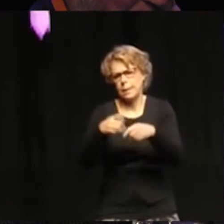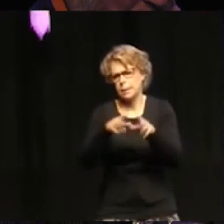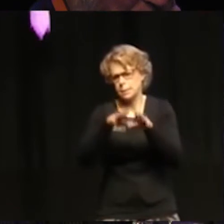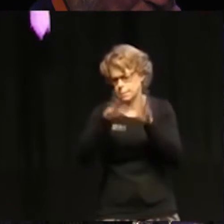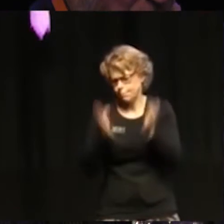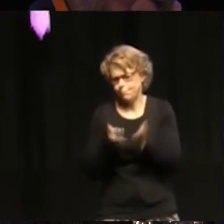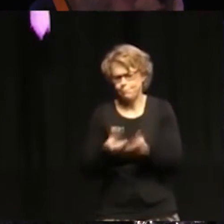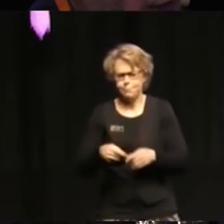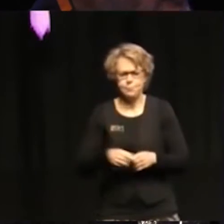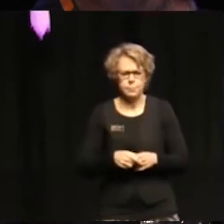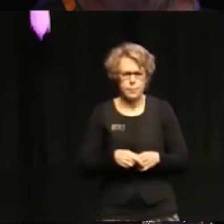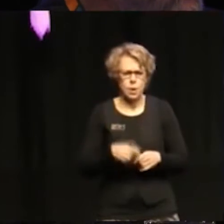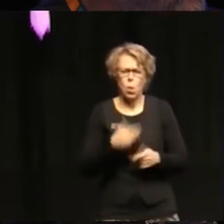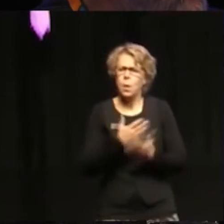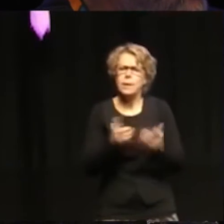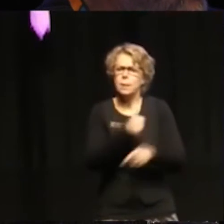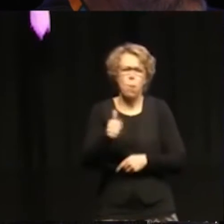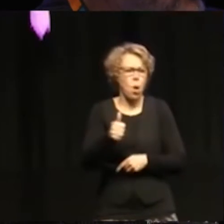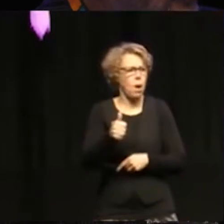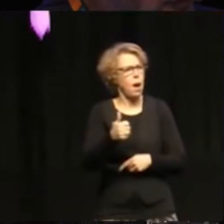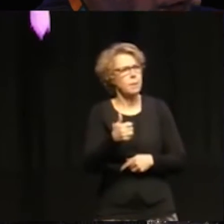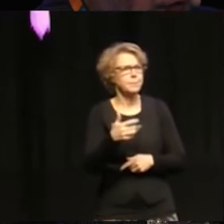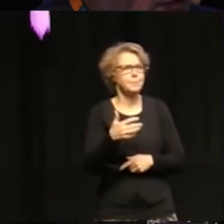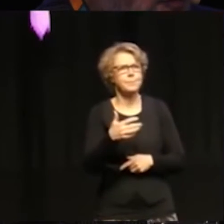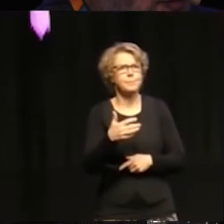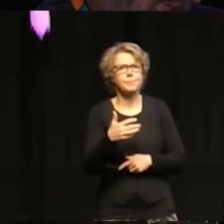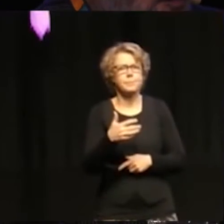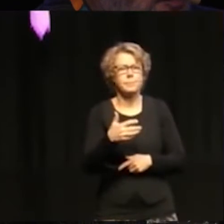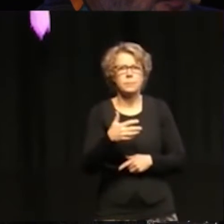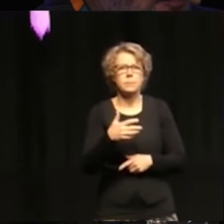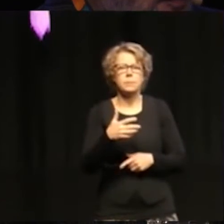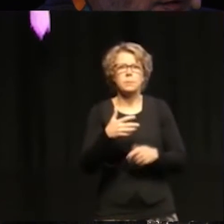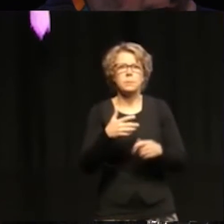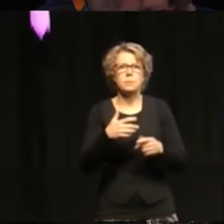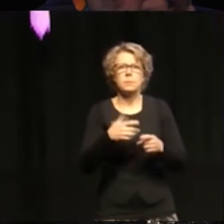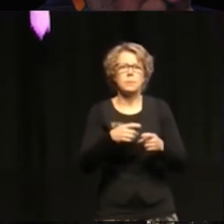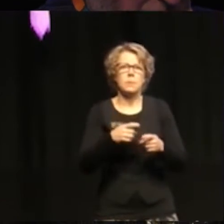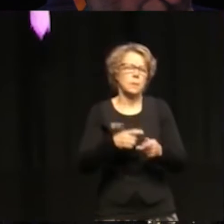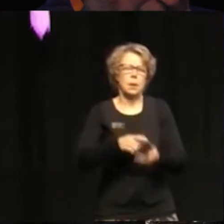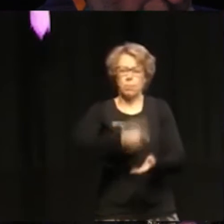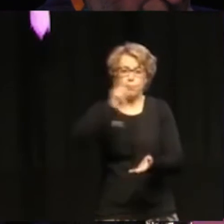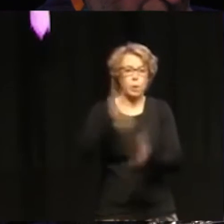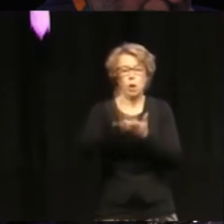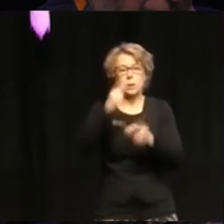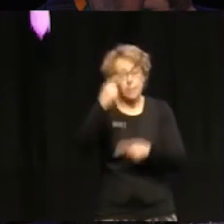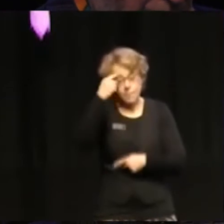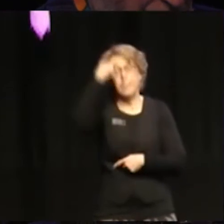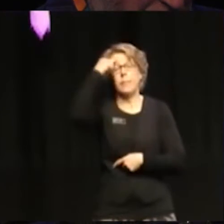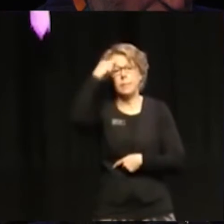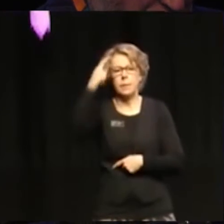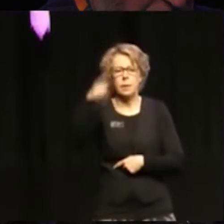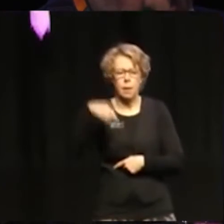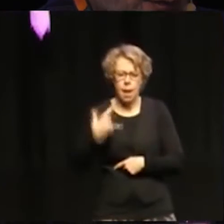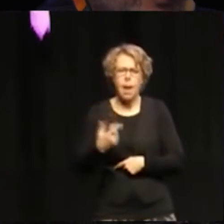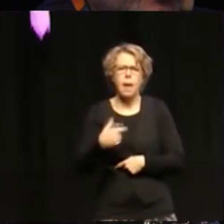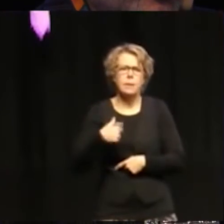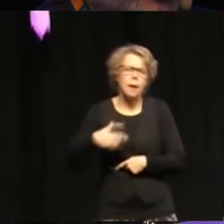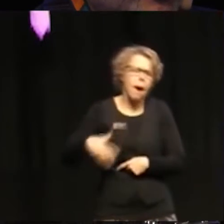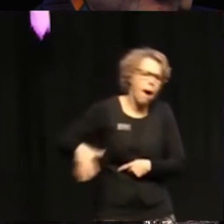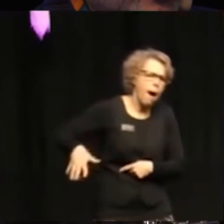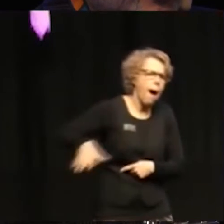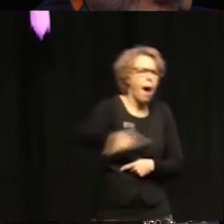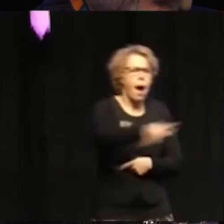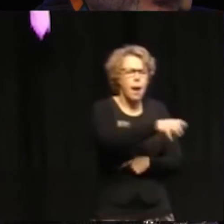It's not something that just fell from the sky. The SDGs reflect all major international